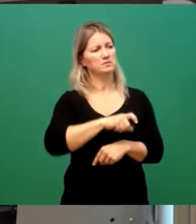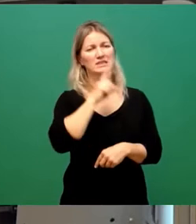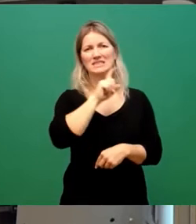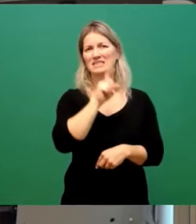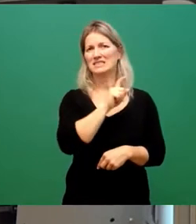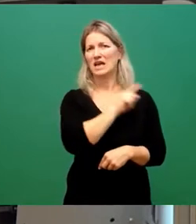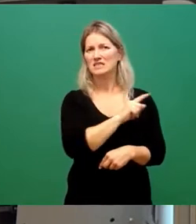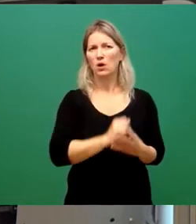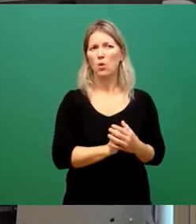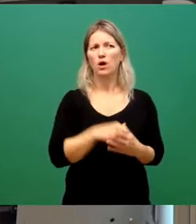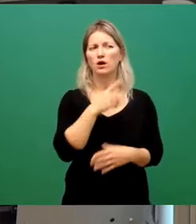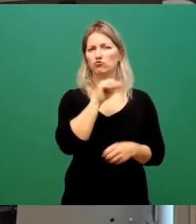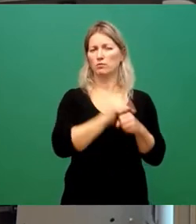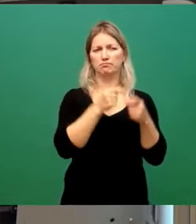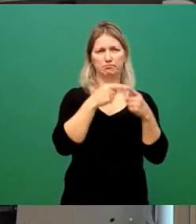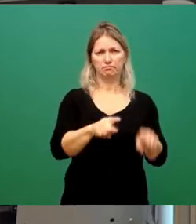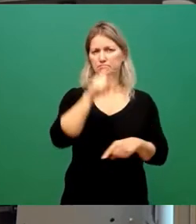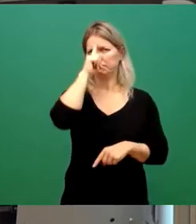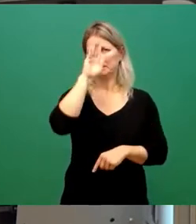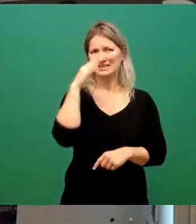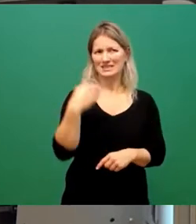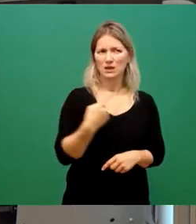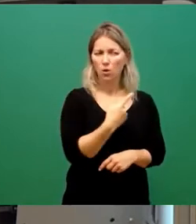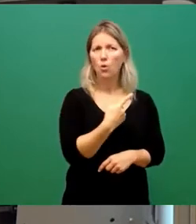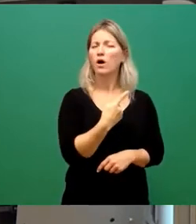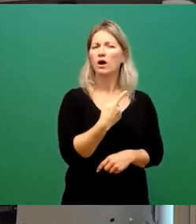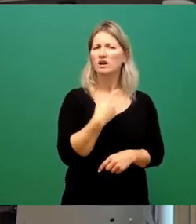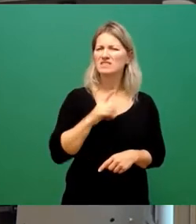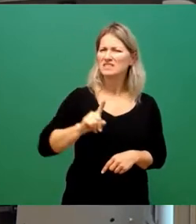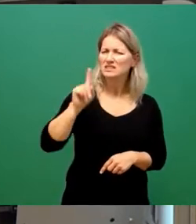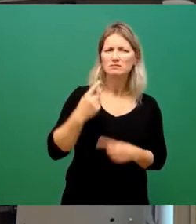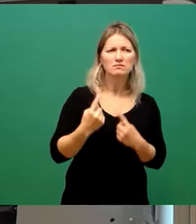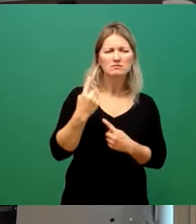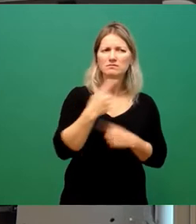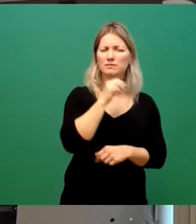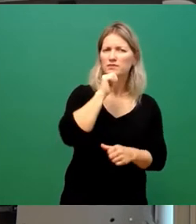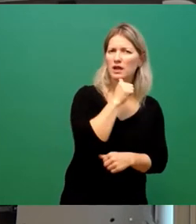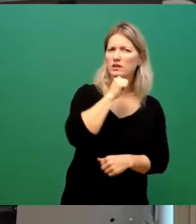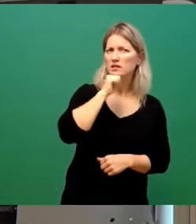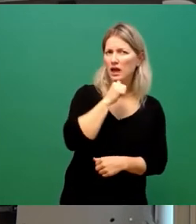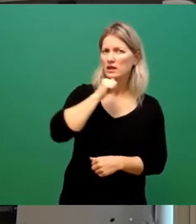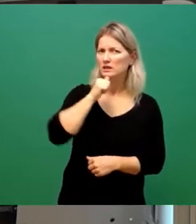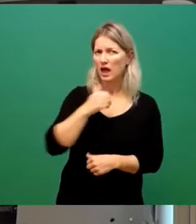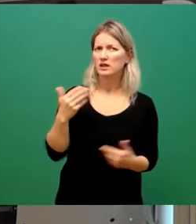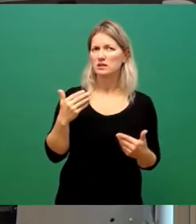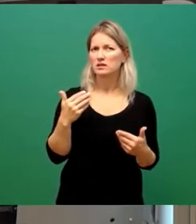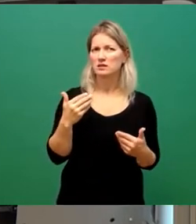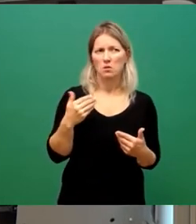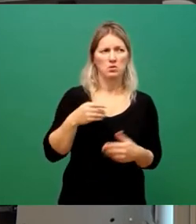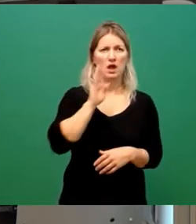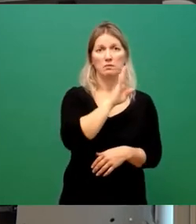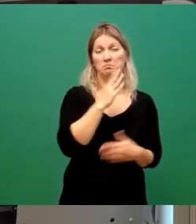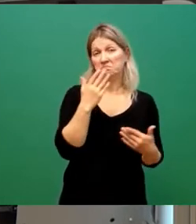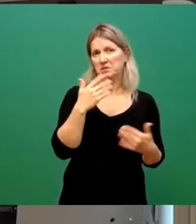ganz anders unterwegs ist, eher zu allem Nein sagt oder nach dem Motto, ich weiß nicht, ob Sie das kennen, das